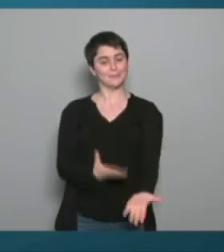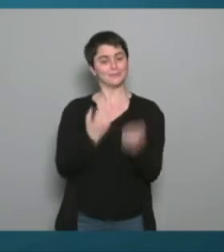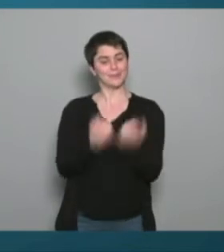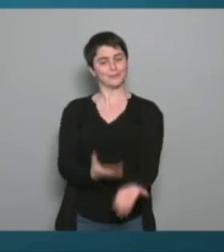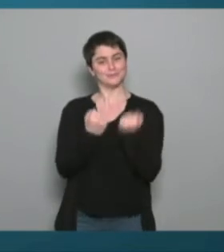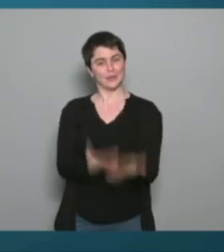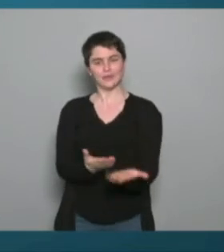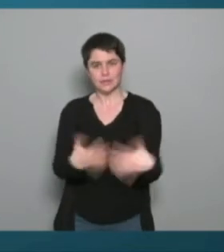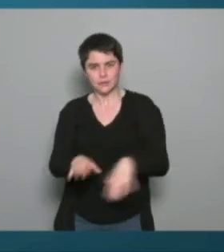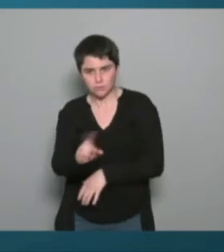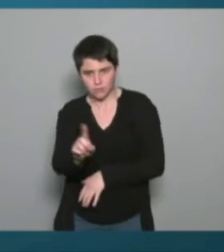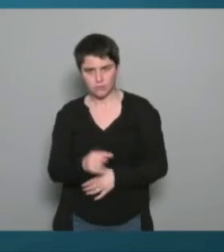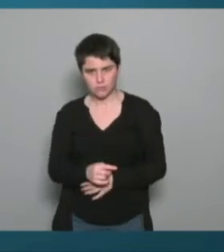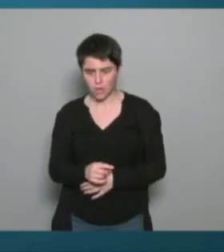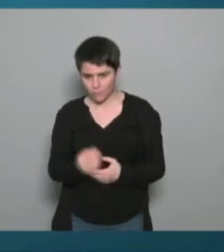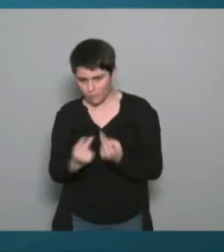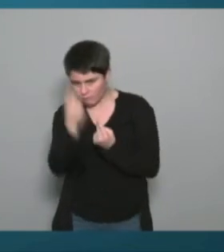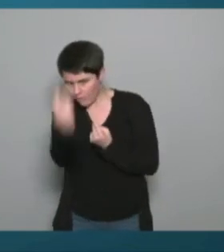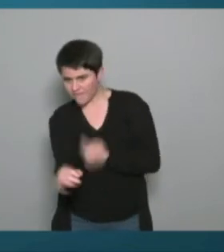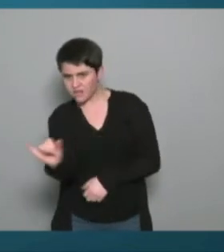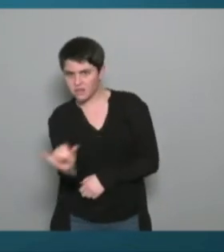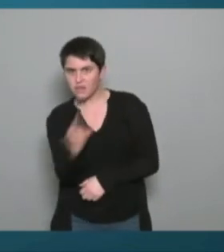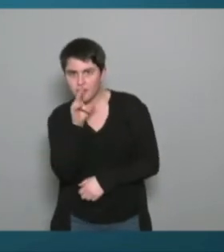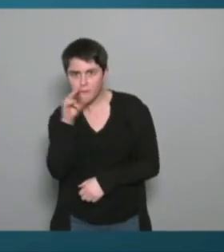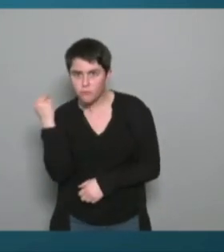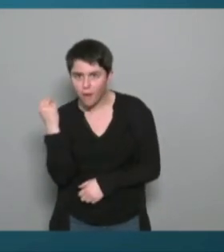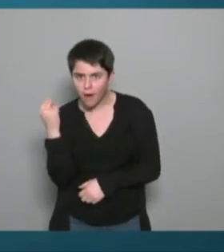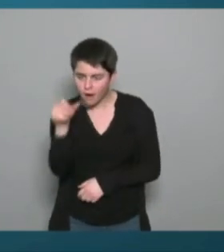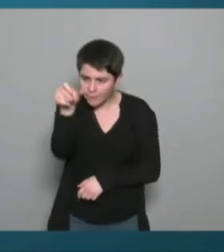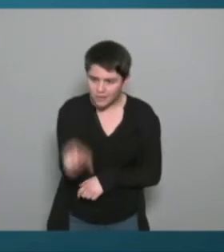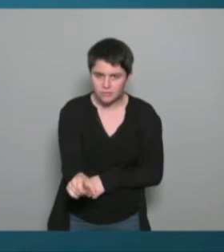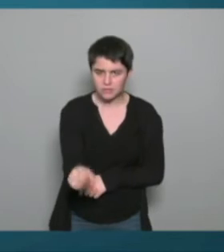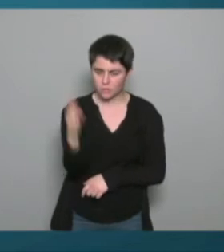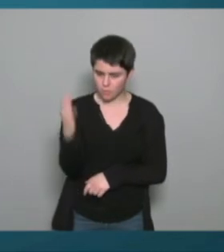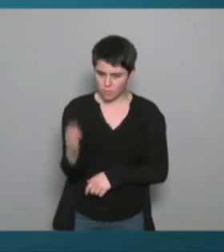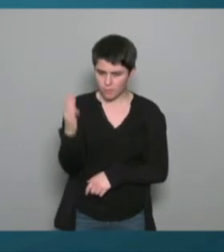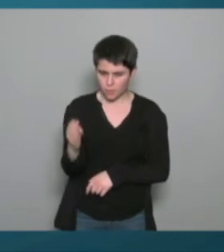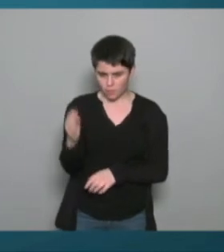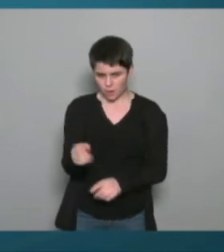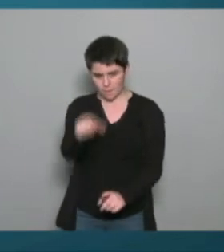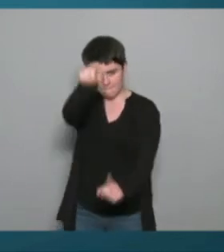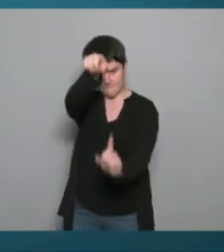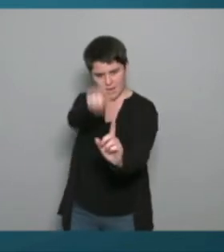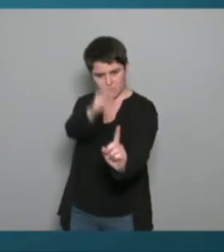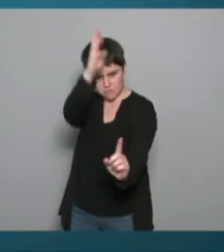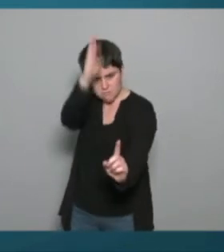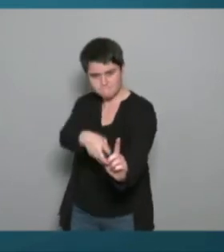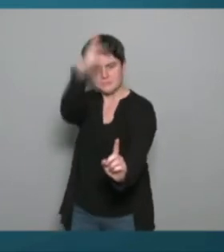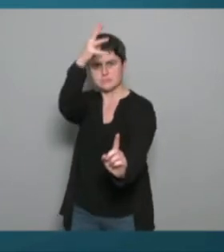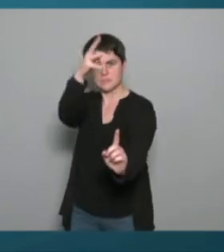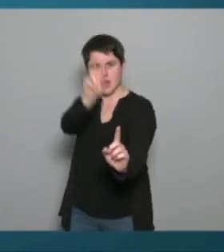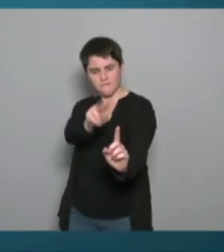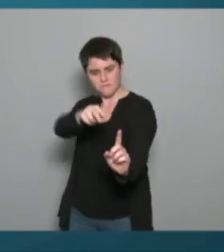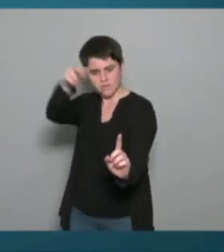aussi avoir une vision un petit peu plus globale de l'individu ou du groupe d'individus qu'on veut